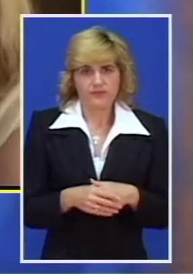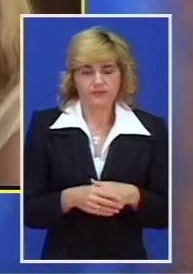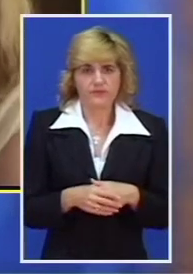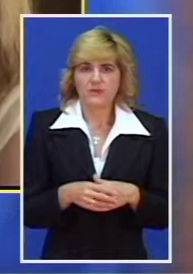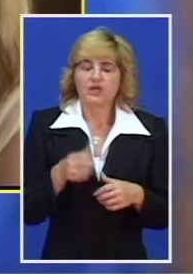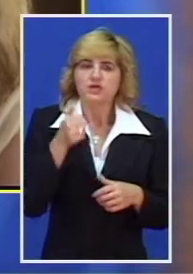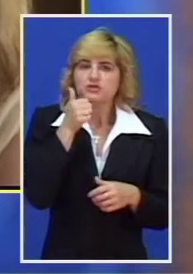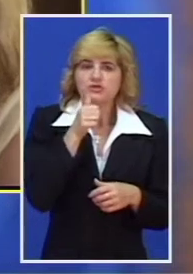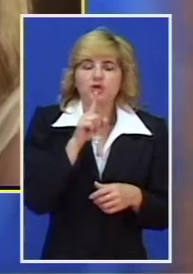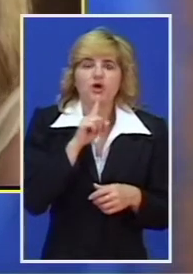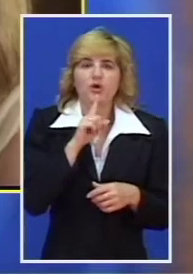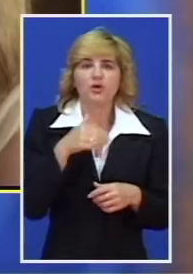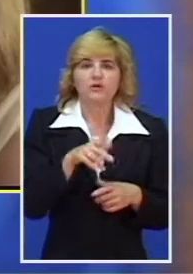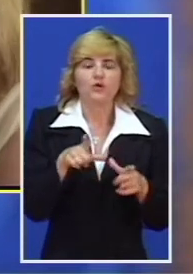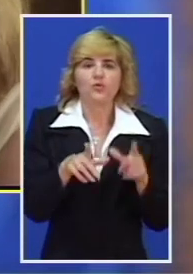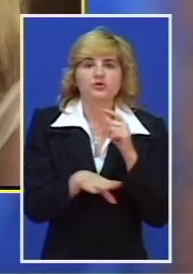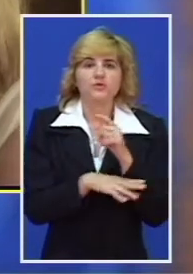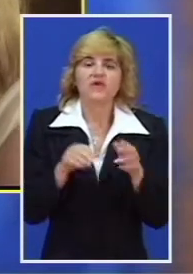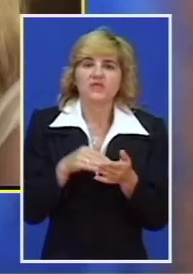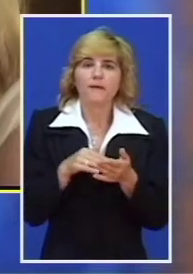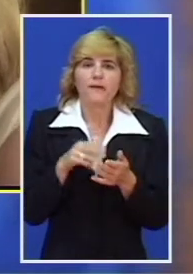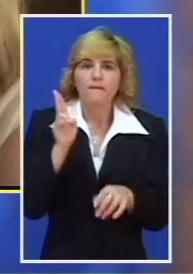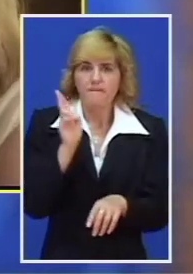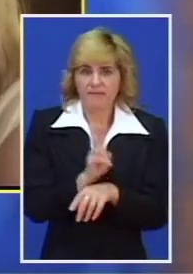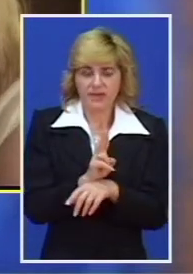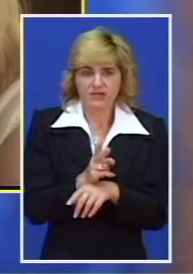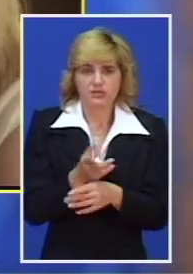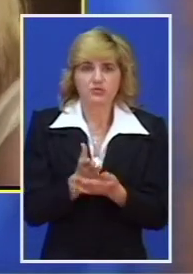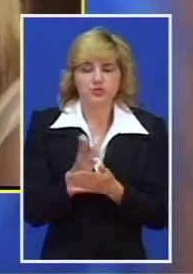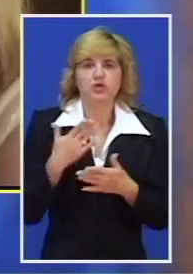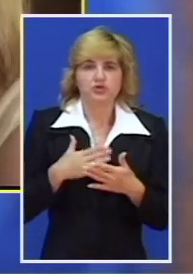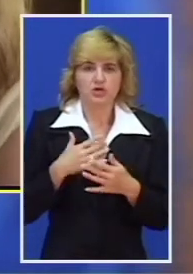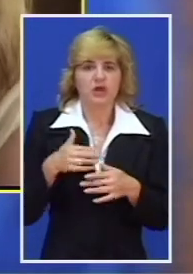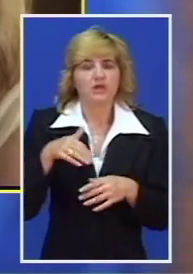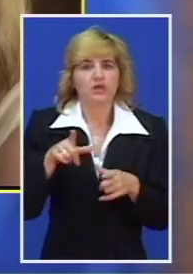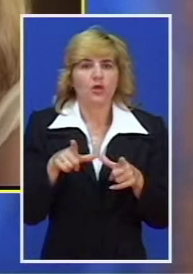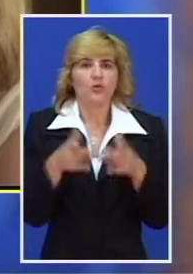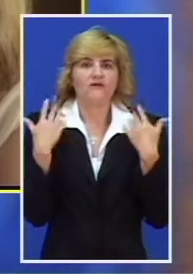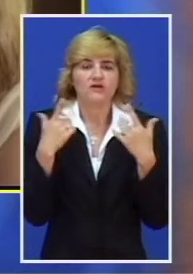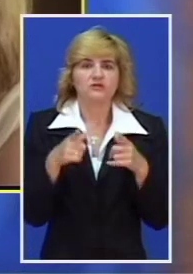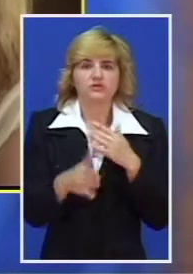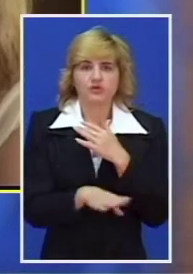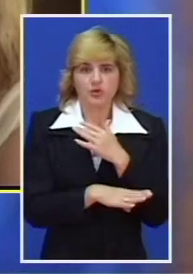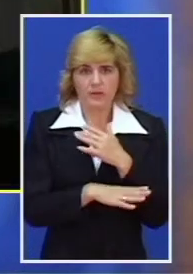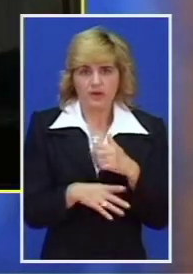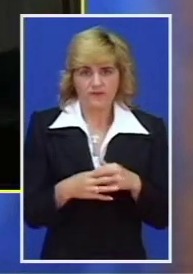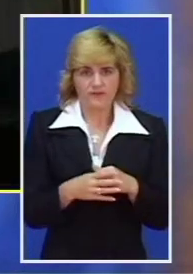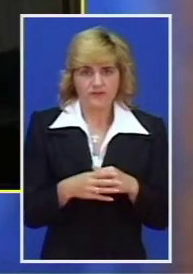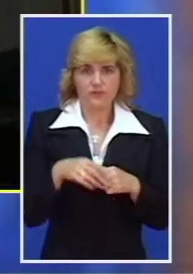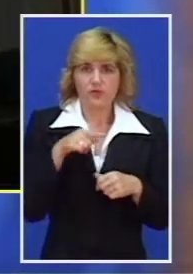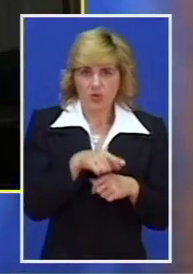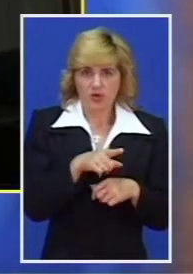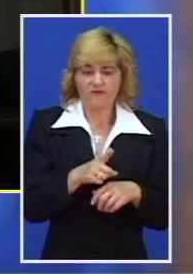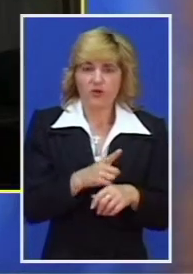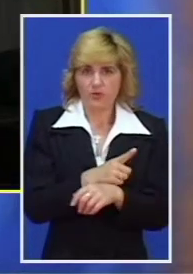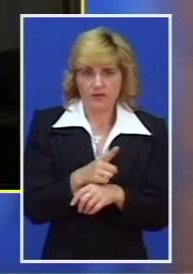Na šta izletnici treba da obrate pažnju ukoliko žele da borave u subotičkim šumama? U ovom periodu